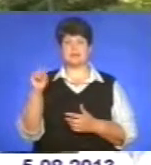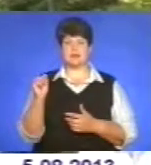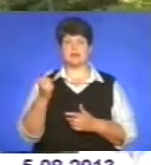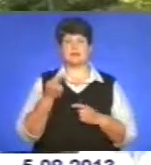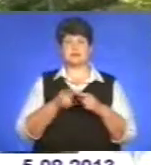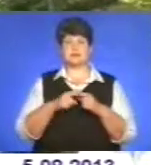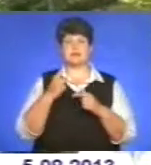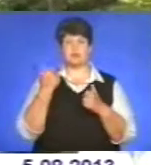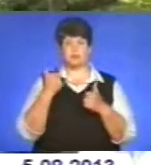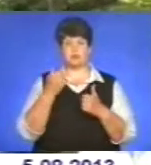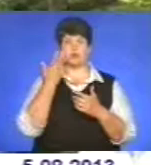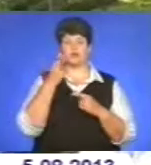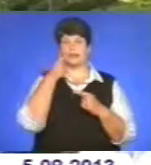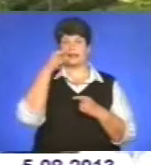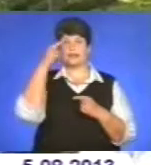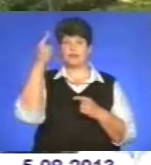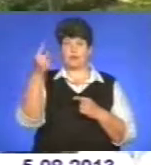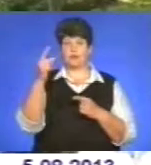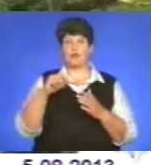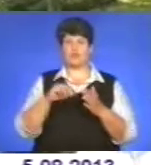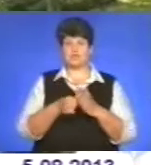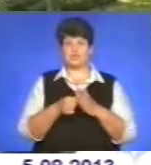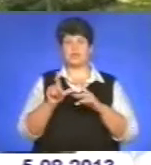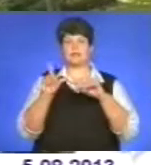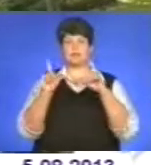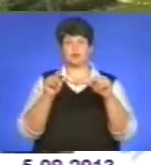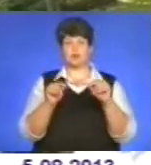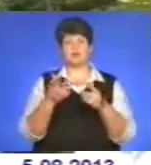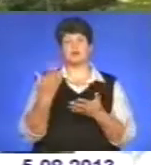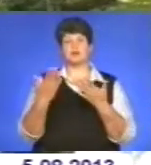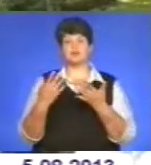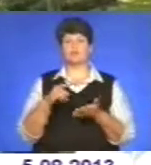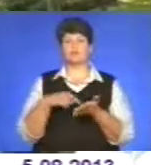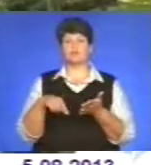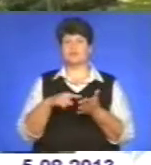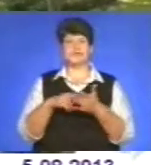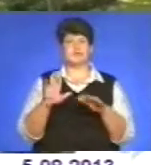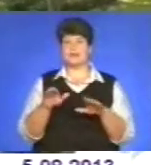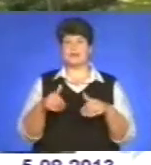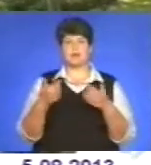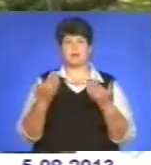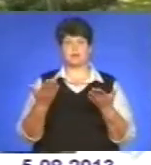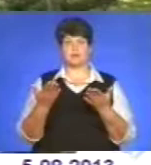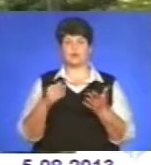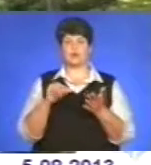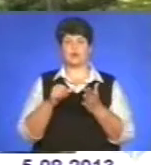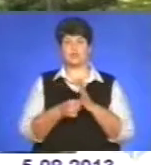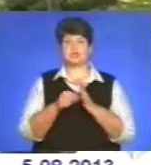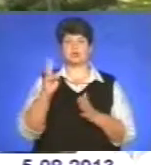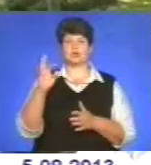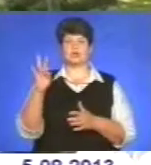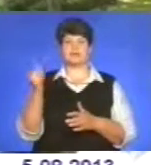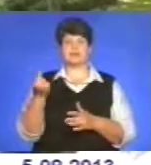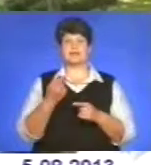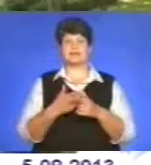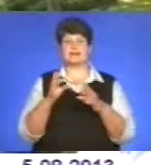дальня дорога, включили собі кондиціонер і поїхали. Але якщо в режимі міста, то не рекомендовано включати кондиціонер, тому що дуже велика тоді